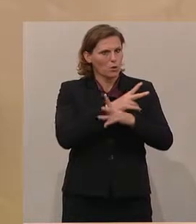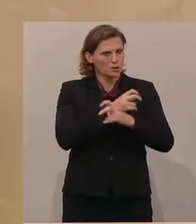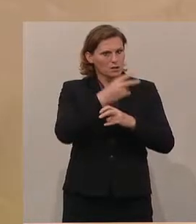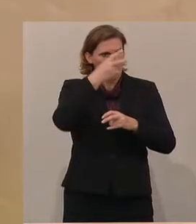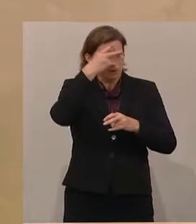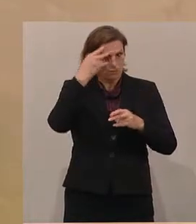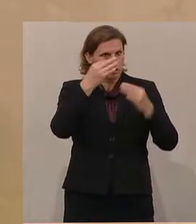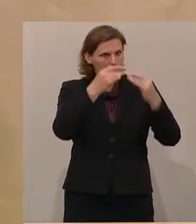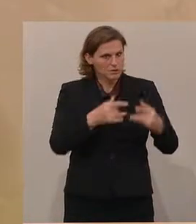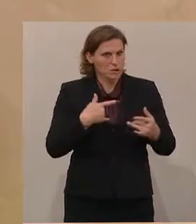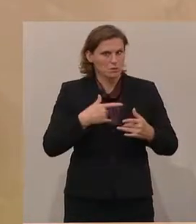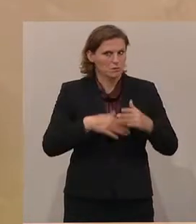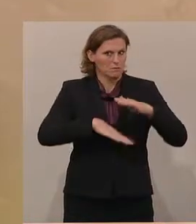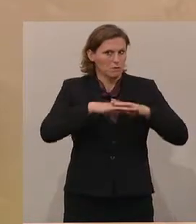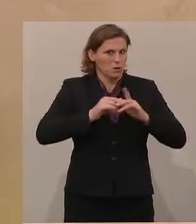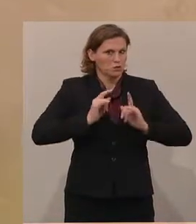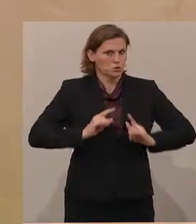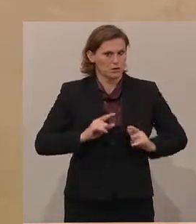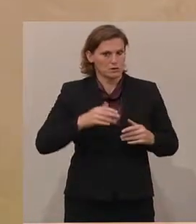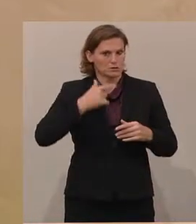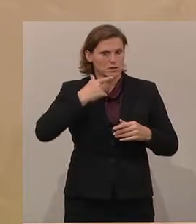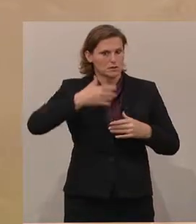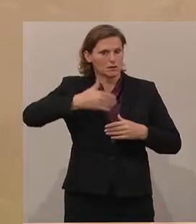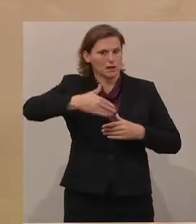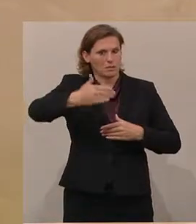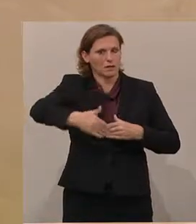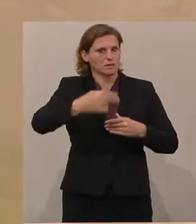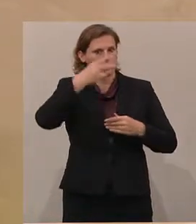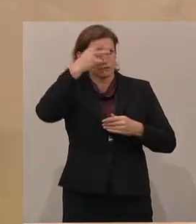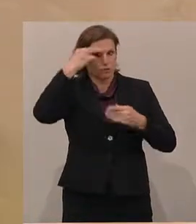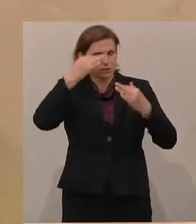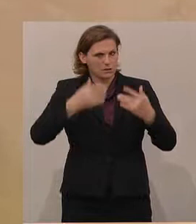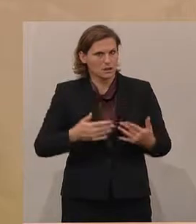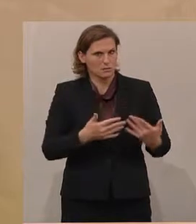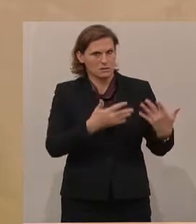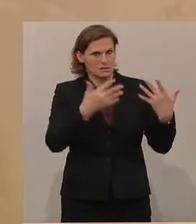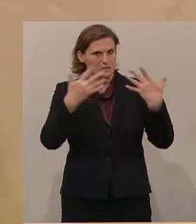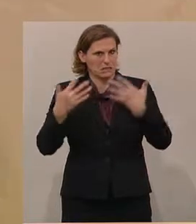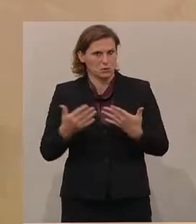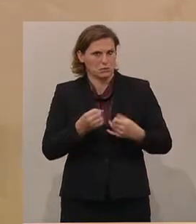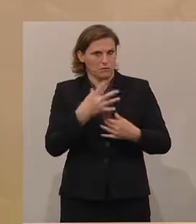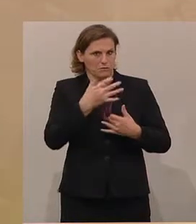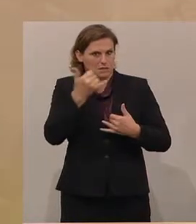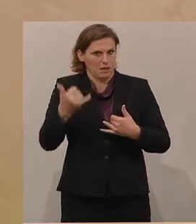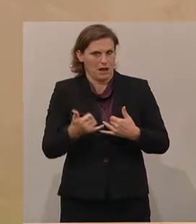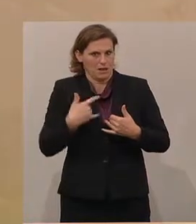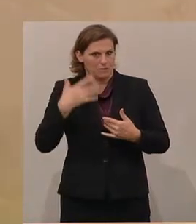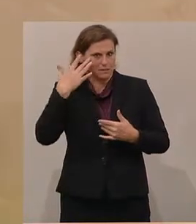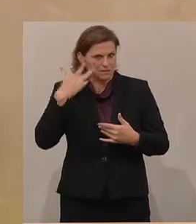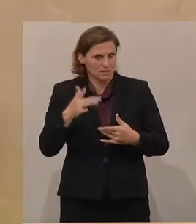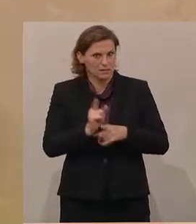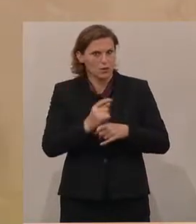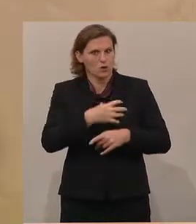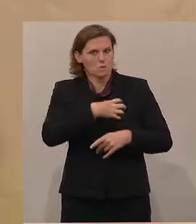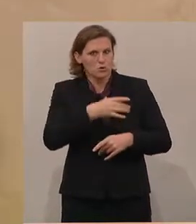zufrieden. Das heißt, wenn regelmäßig sozusagen eine Volkszählung stattfindet, alle 10 oder ich weiß nicht, 15 Jahre, und da die